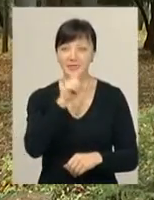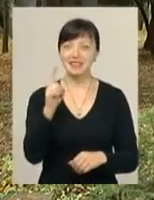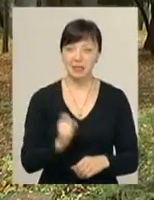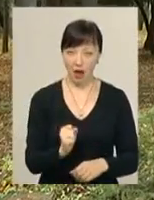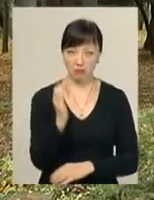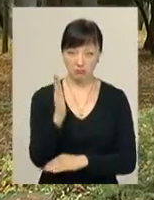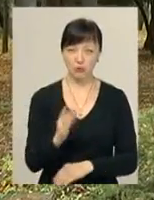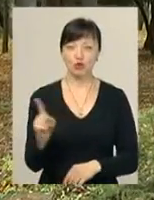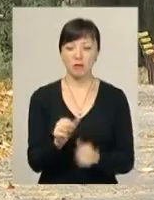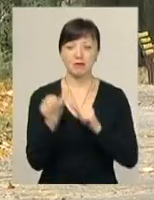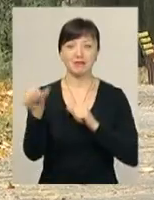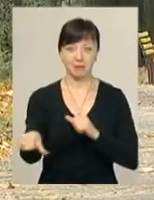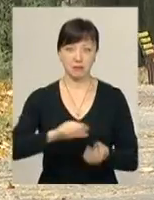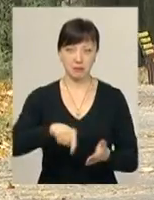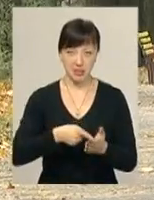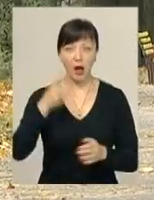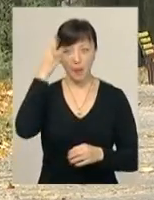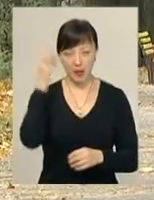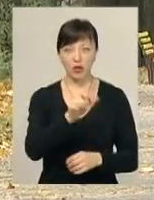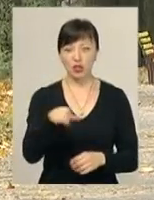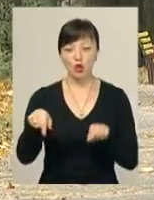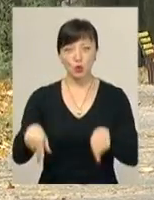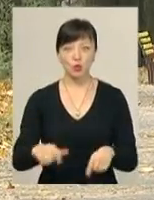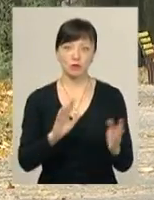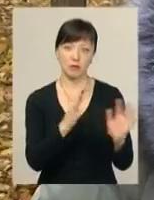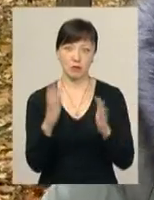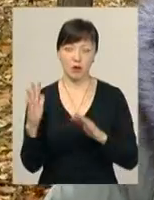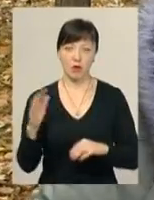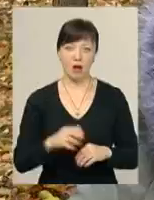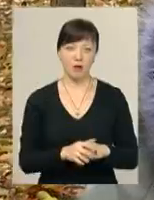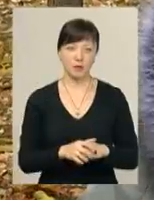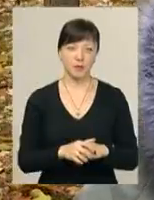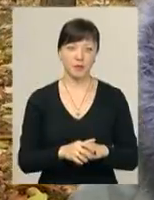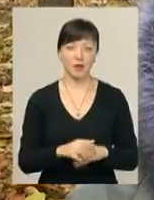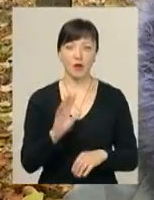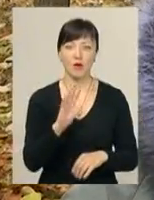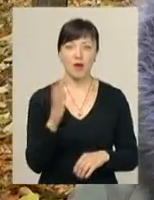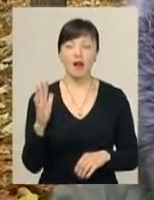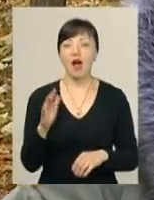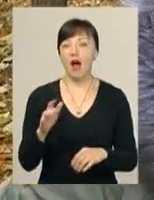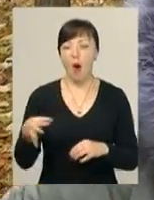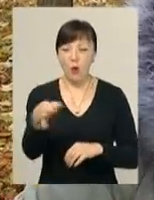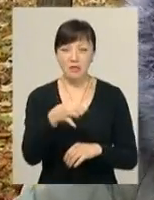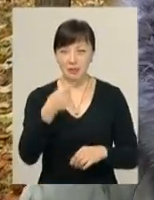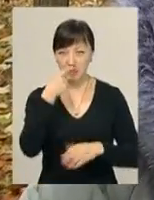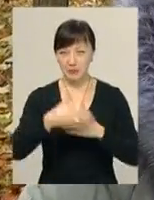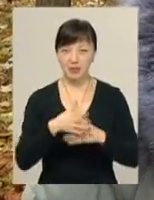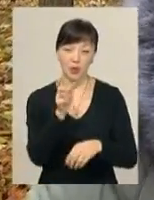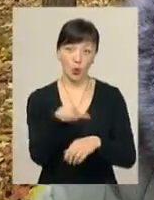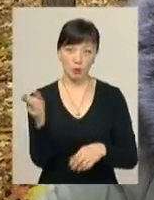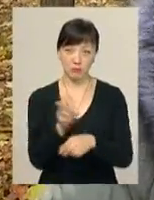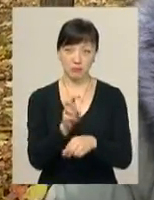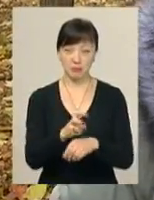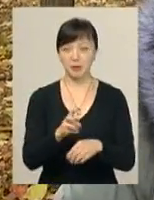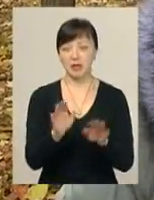зоопарк був саме на околиці міста і хмельничани, які тут прогулюються. Тут озерно недалеко, може більше людей буде сюди ходити,